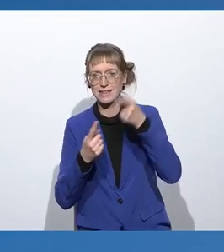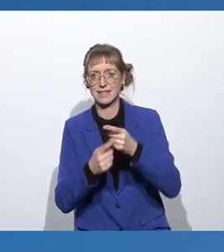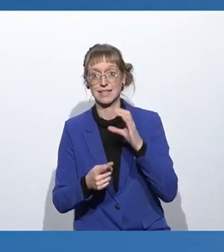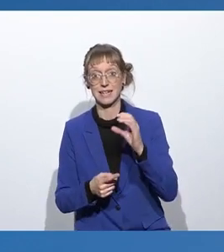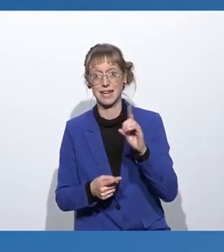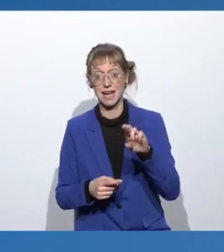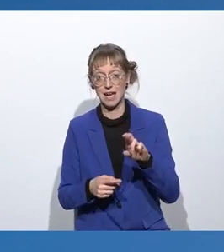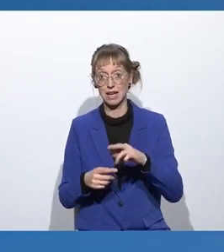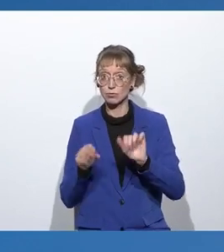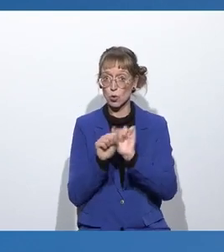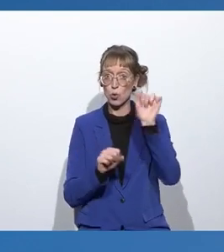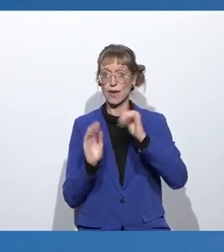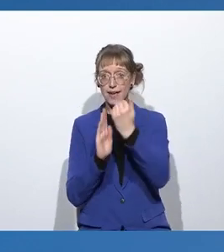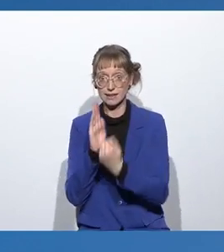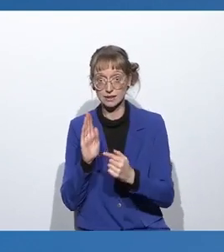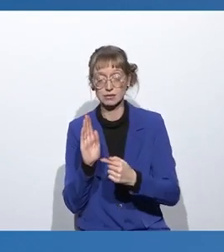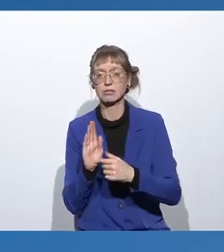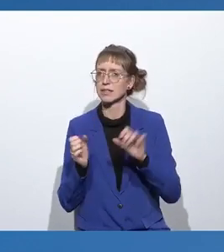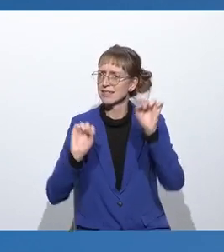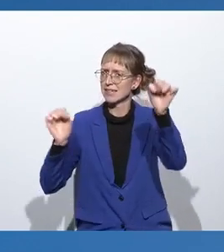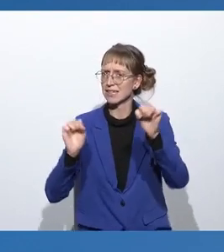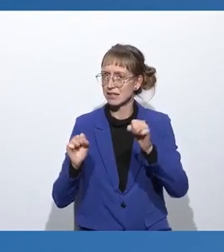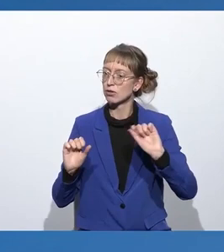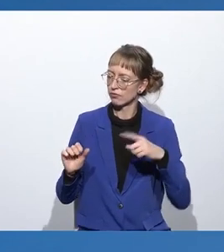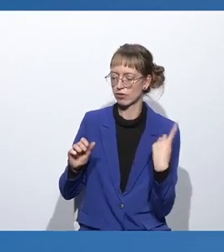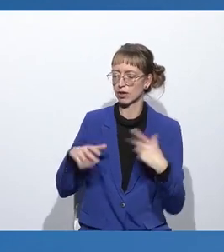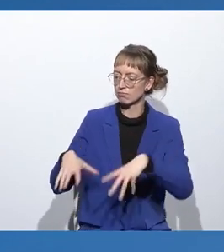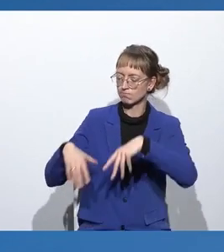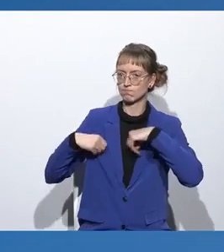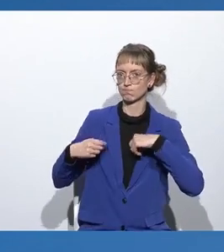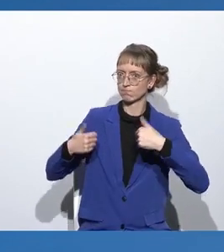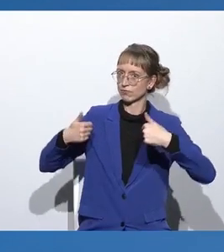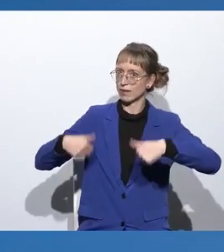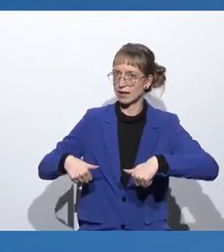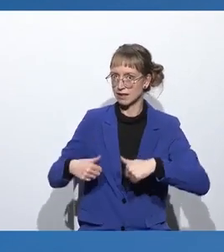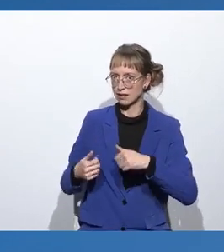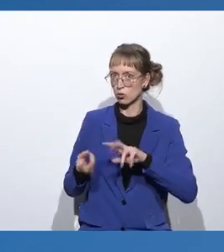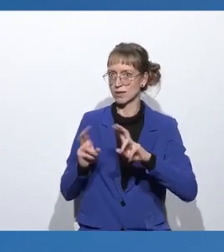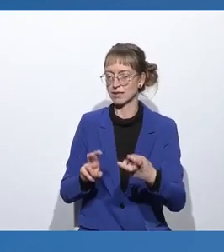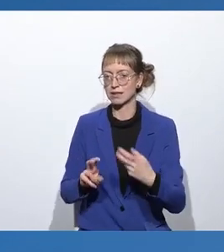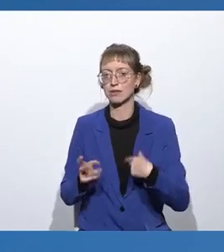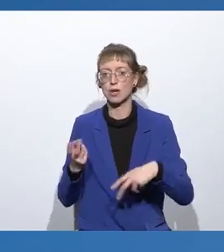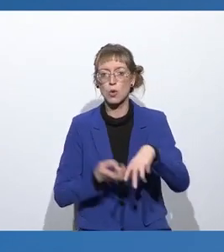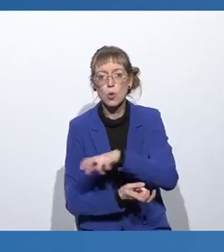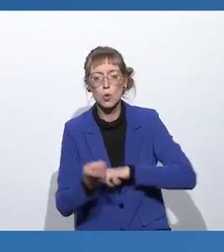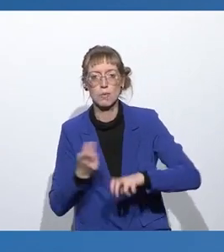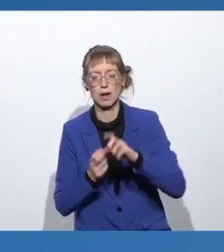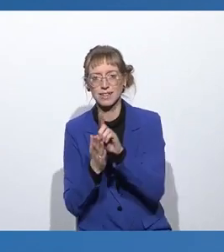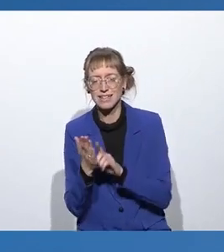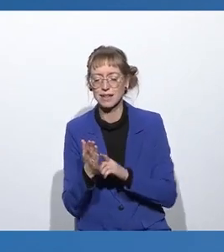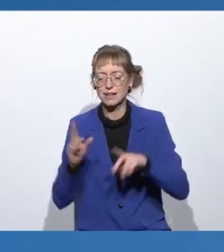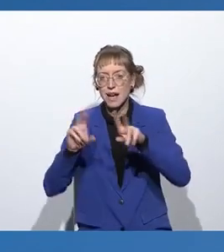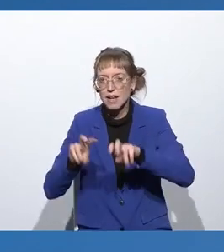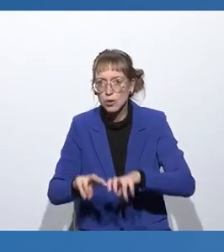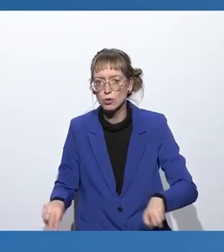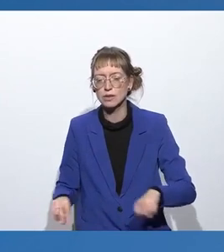-Kodex, mit dem wir uns in der Initiative beschäftigen, auf den wir uns verpflichtet haben, ist es im Umgang mit Daten, Verzerrungen von Datenanalysen,